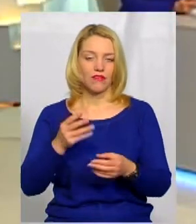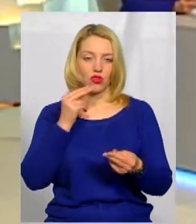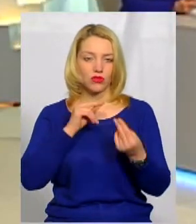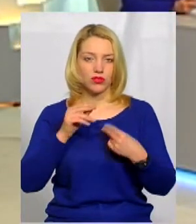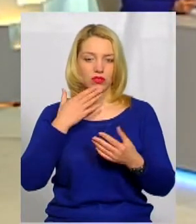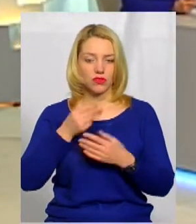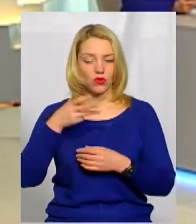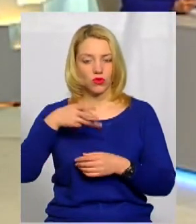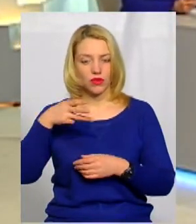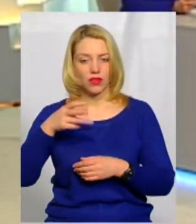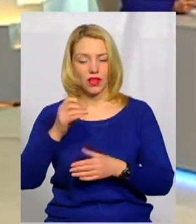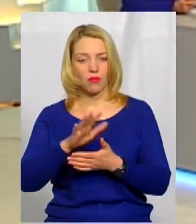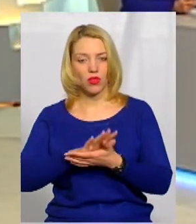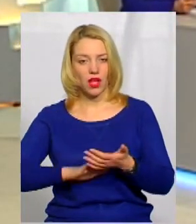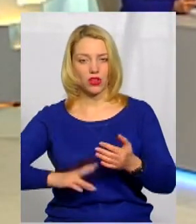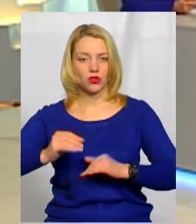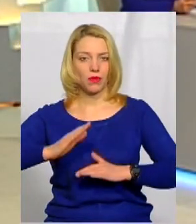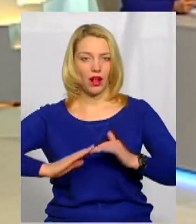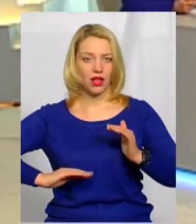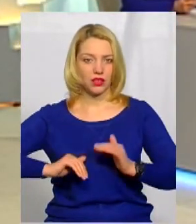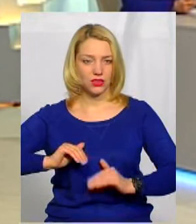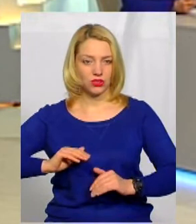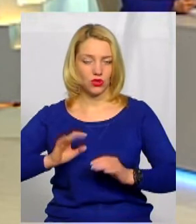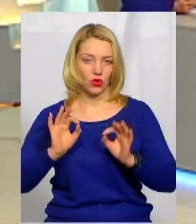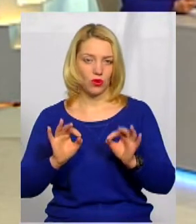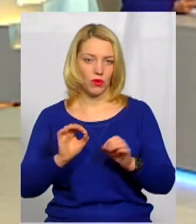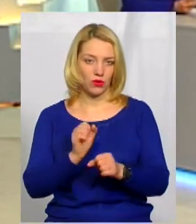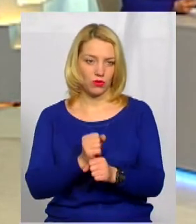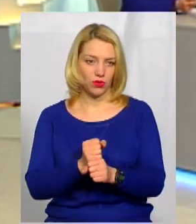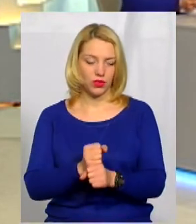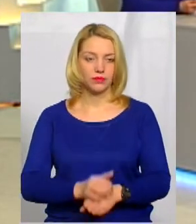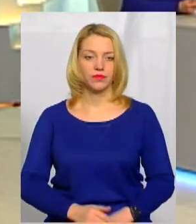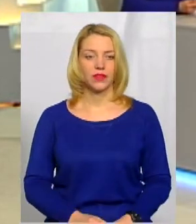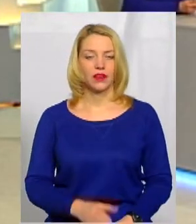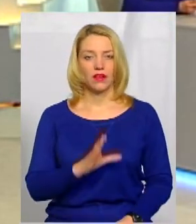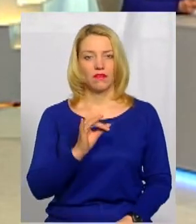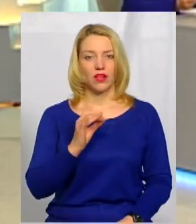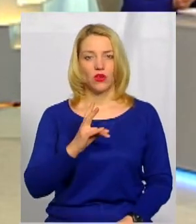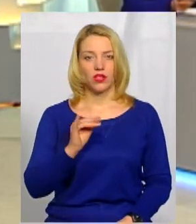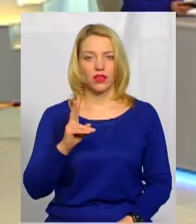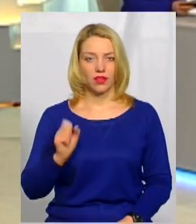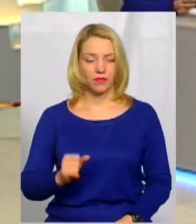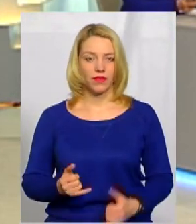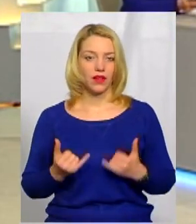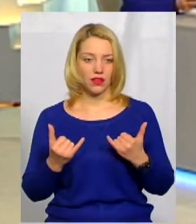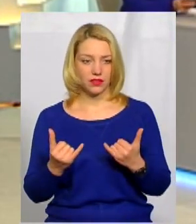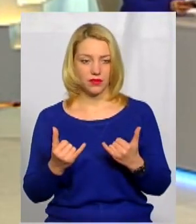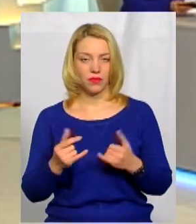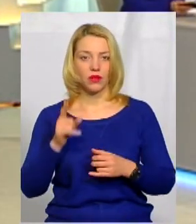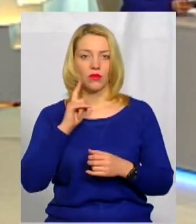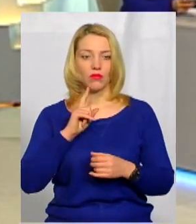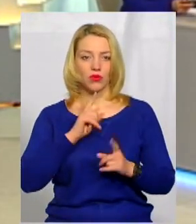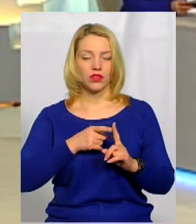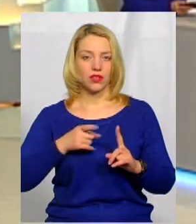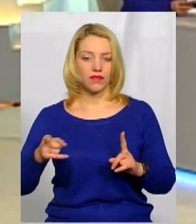практичної, скажімо так, нормальної роботи. Пані Вероніко, наразі, поки